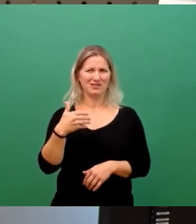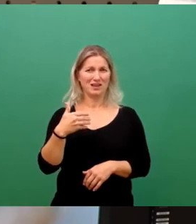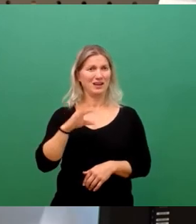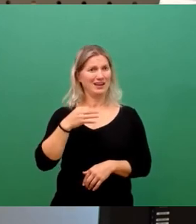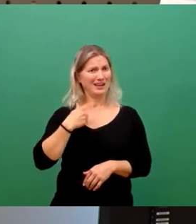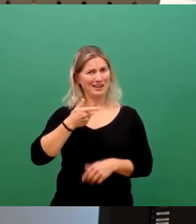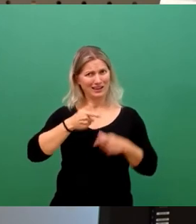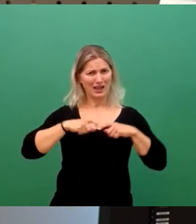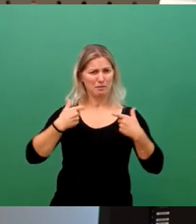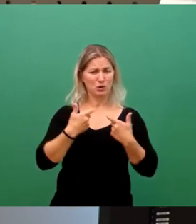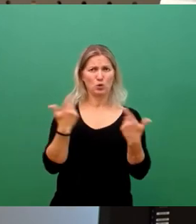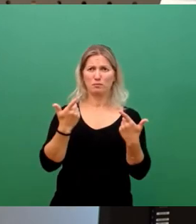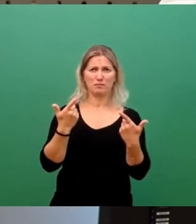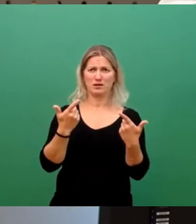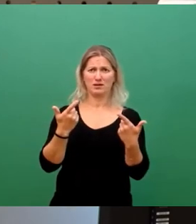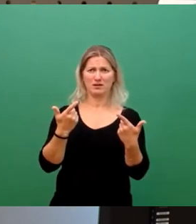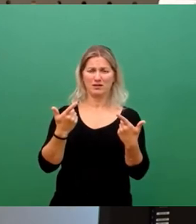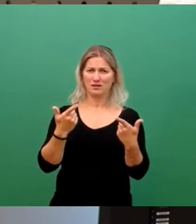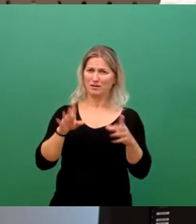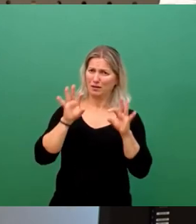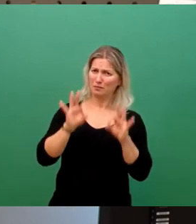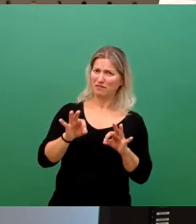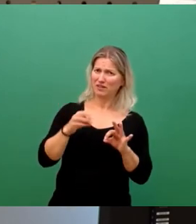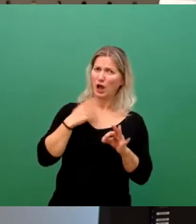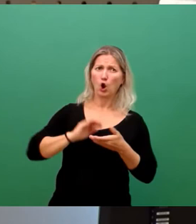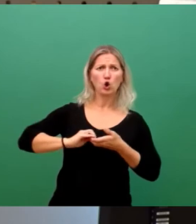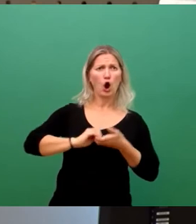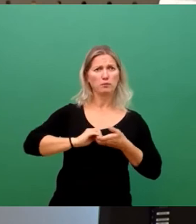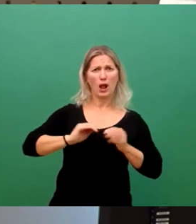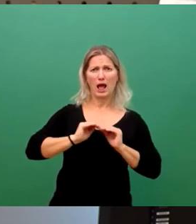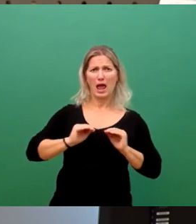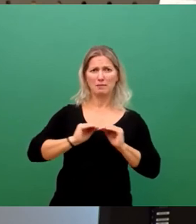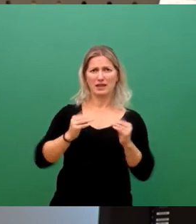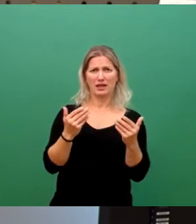und eben auch insgesamt als kommunale Ebene auch sinkt.